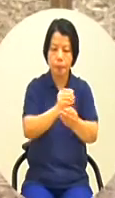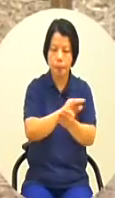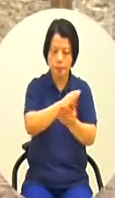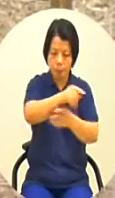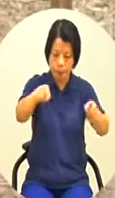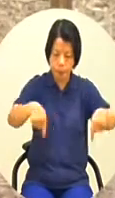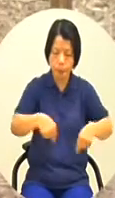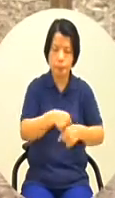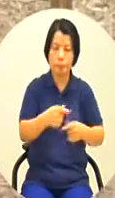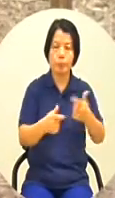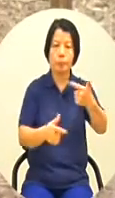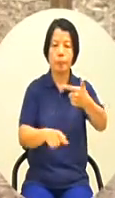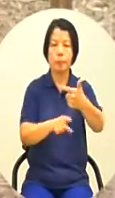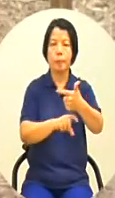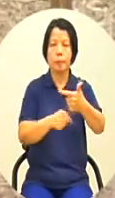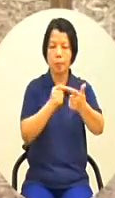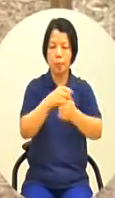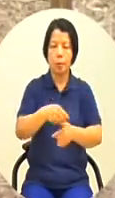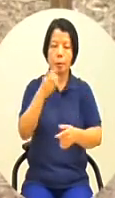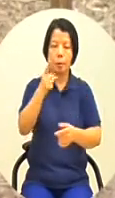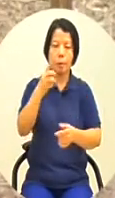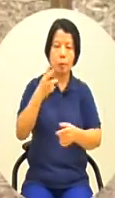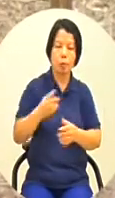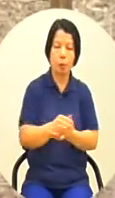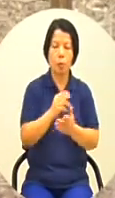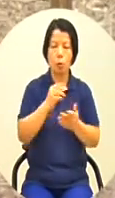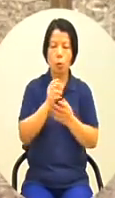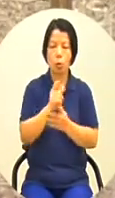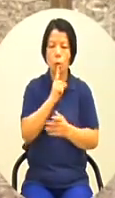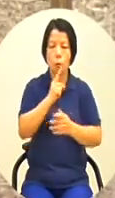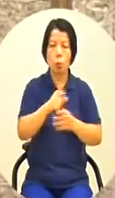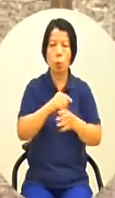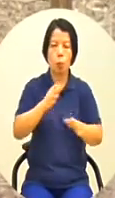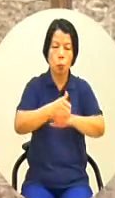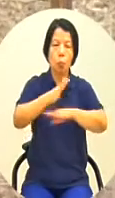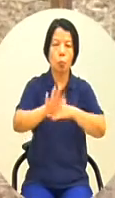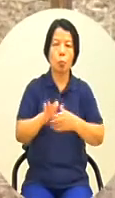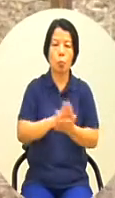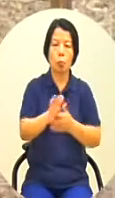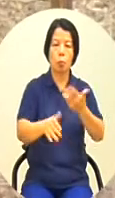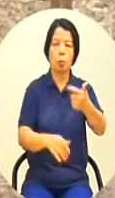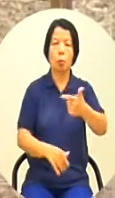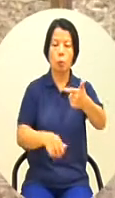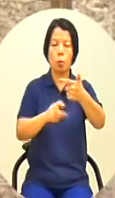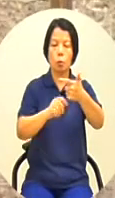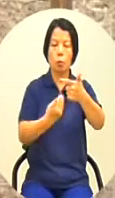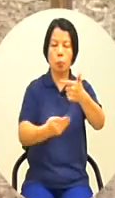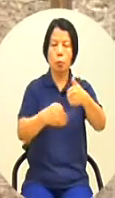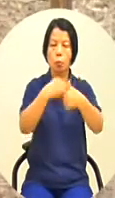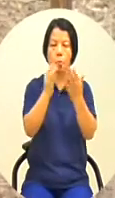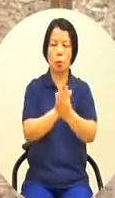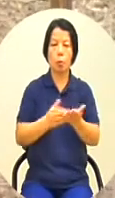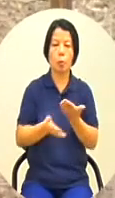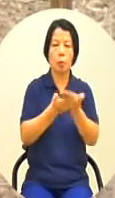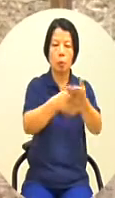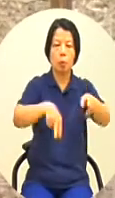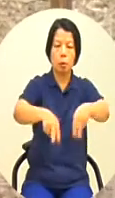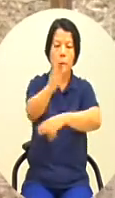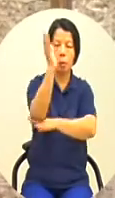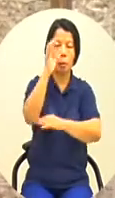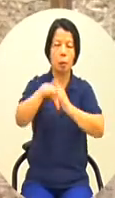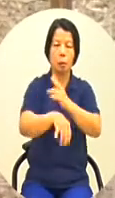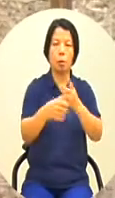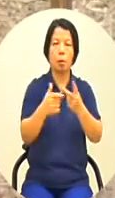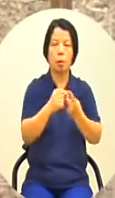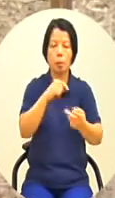6月韓山主通過之後我們分別在6月29號韓宋行政院7月20號韓宋考試院